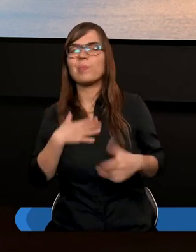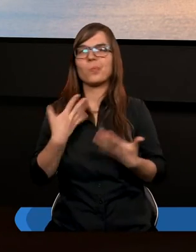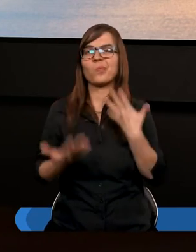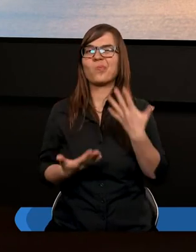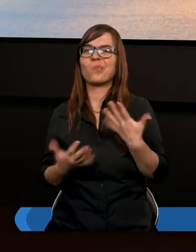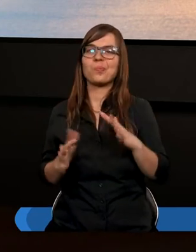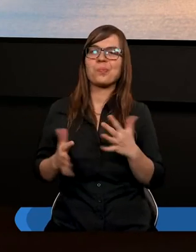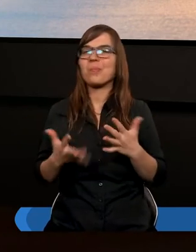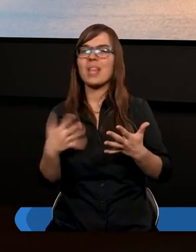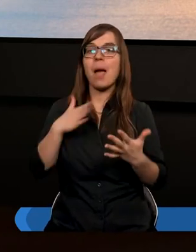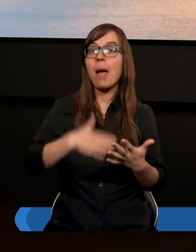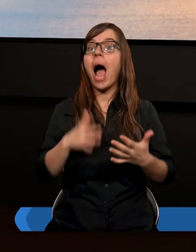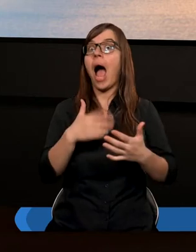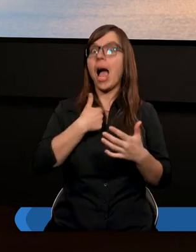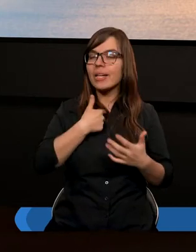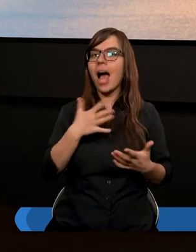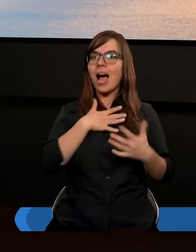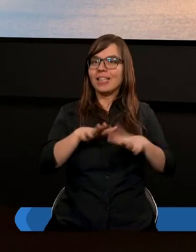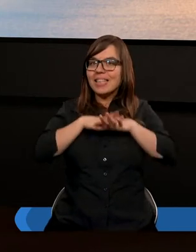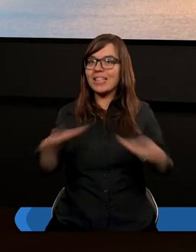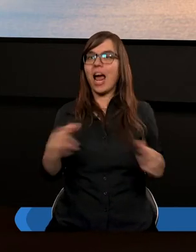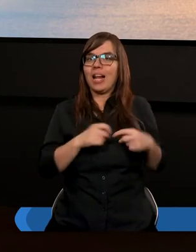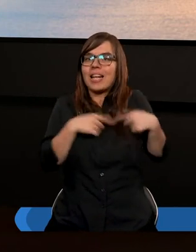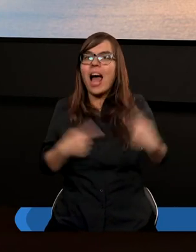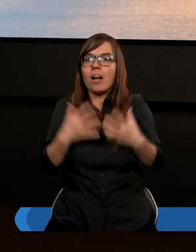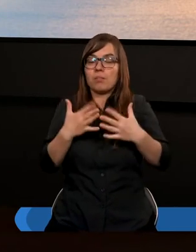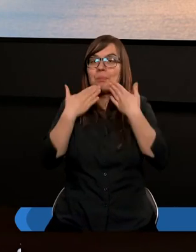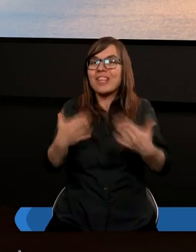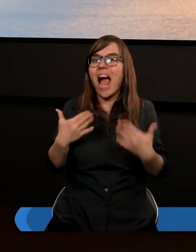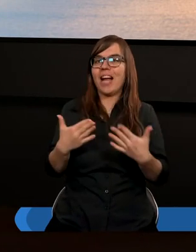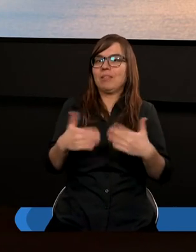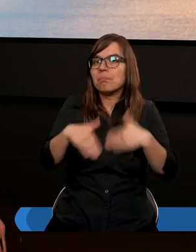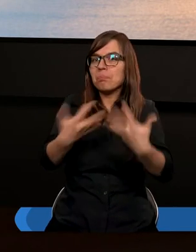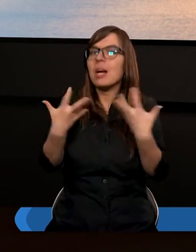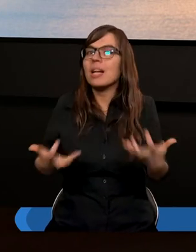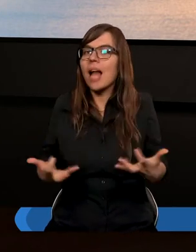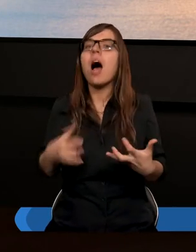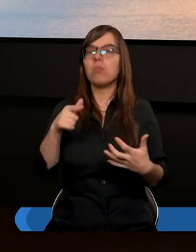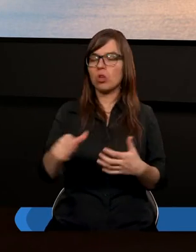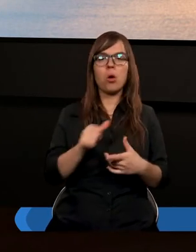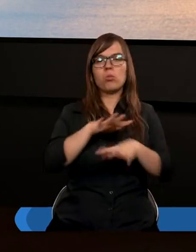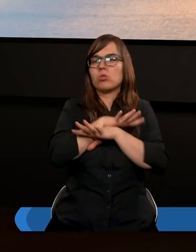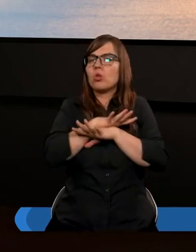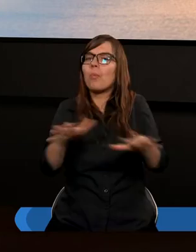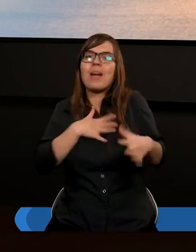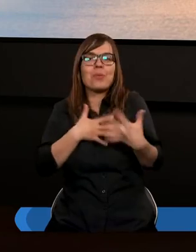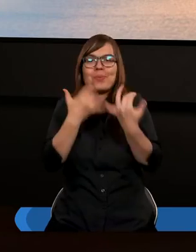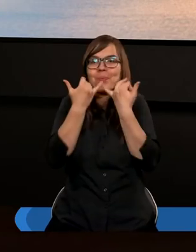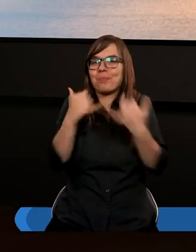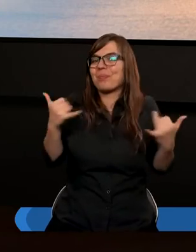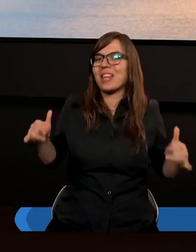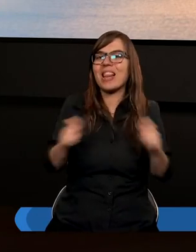takie miłe ale jak z ochotnego serca z wdzięczności i tak dalej no zupełnie dary